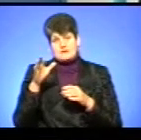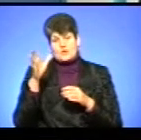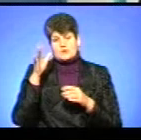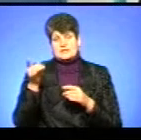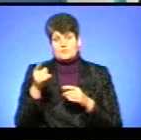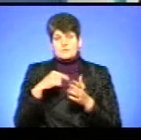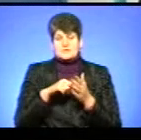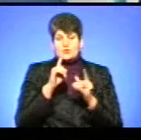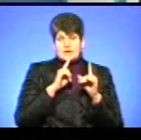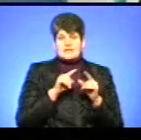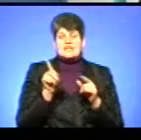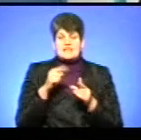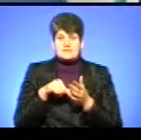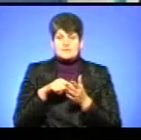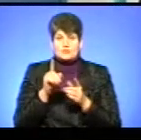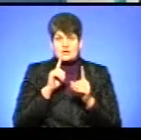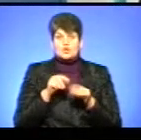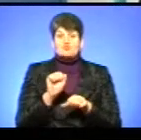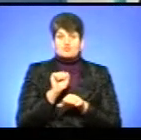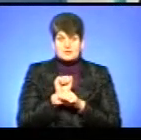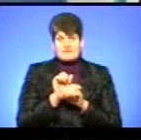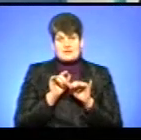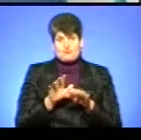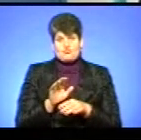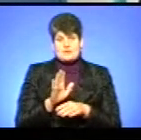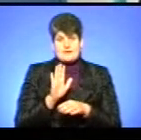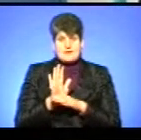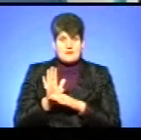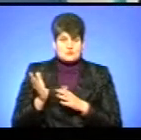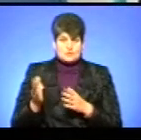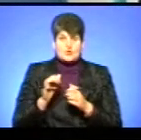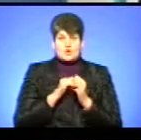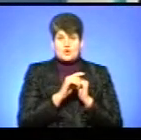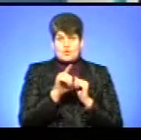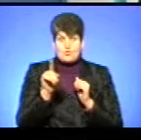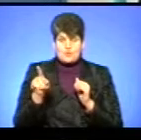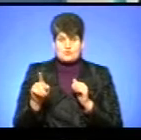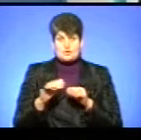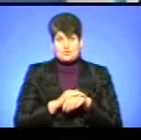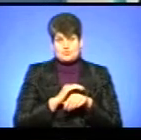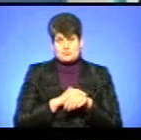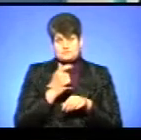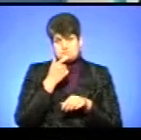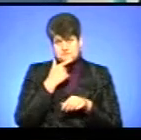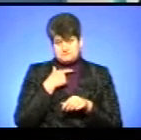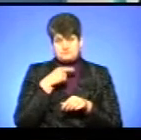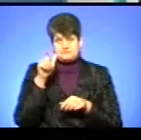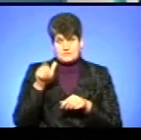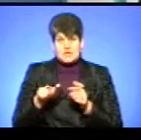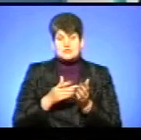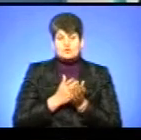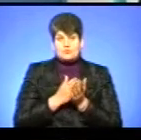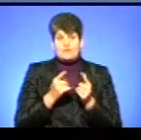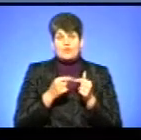міської ради, і від самої міської ради, зупинив дію наказу. І кожен допропорядний громадянин, а тим більше службовець органу